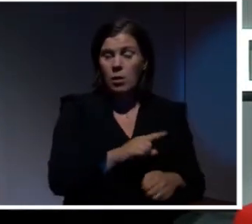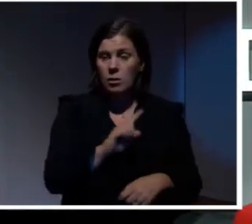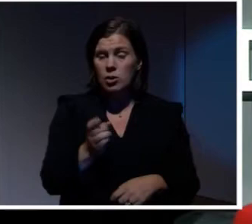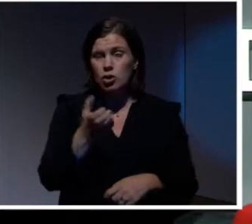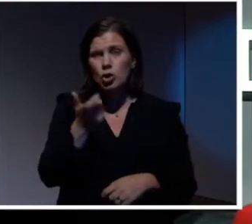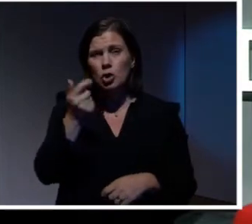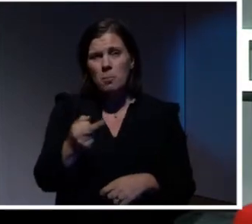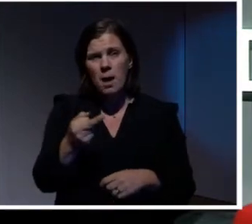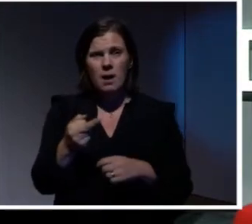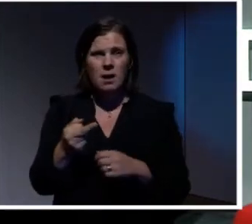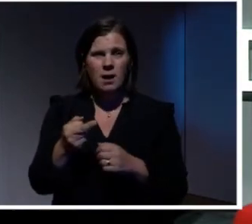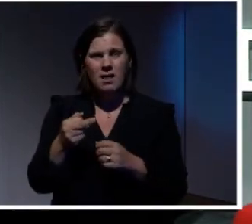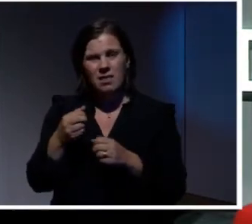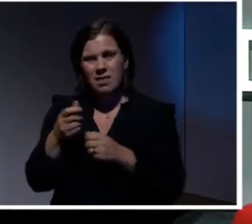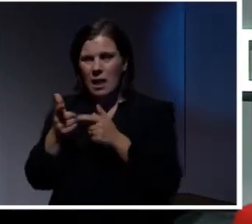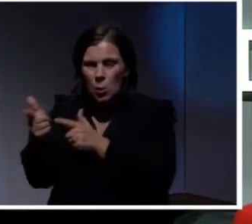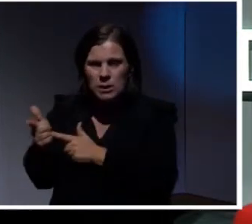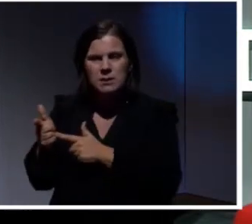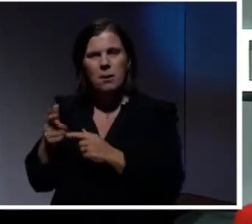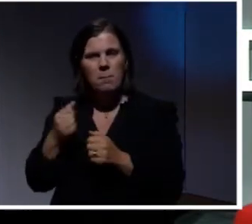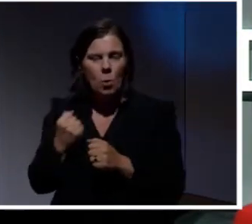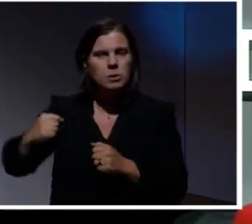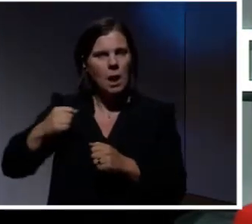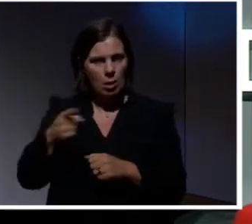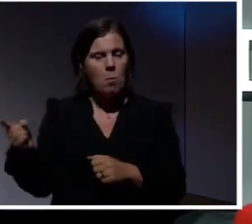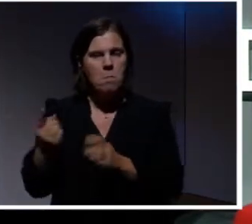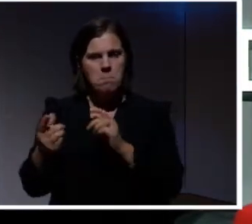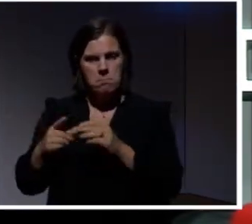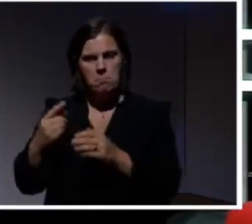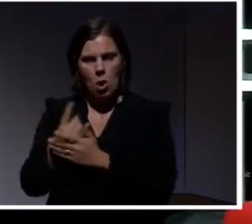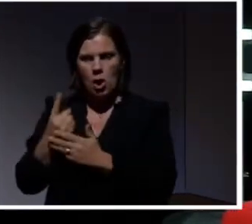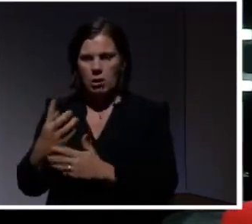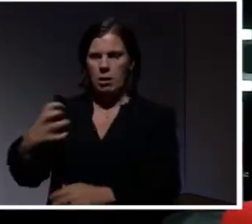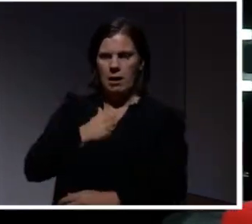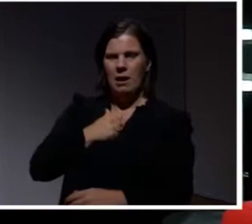cyberbrottslingar och våra cyberterrorister tillgång till och möjlighet till att ta gisslan.